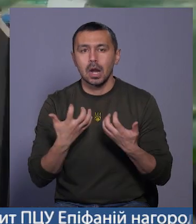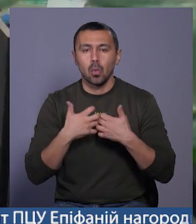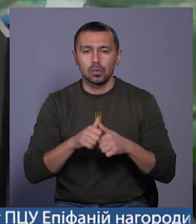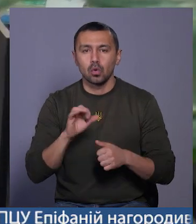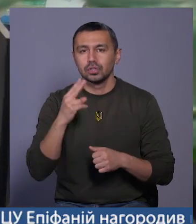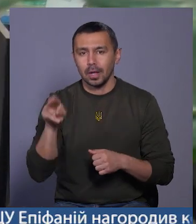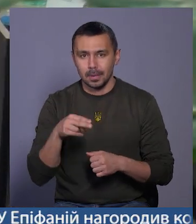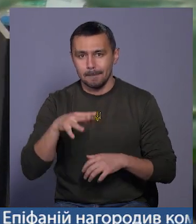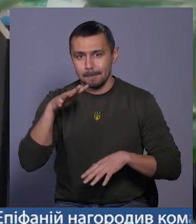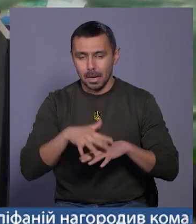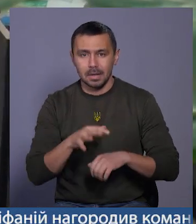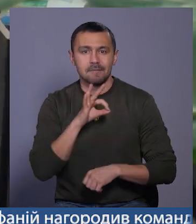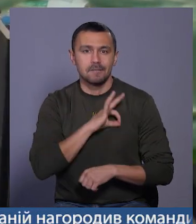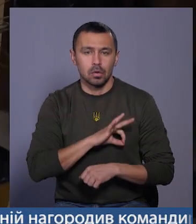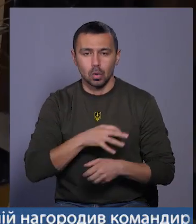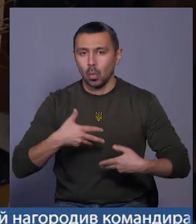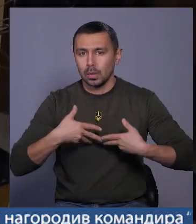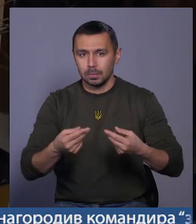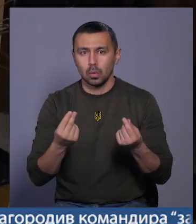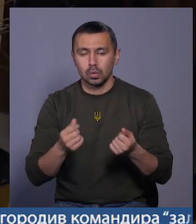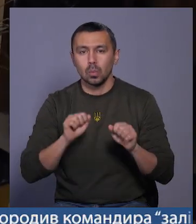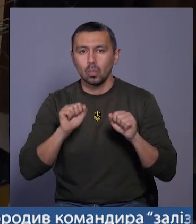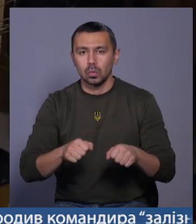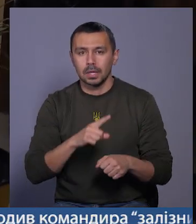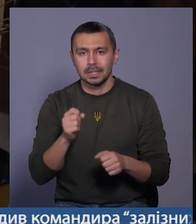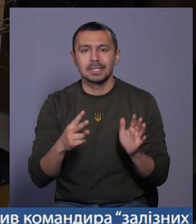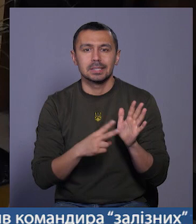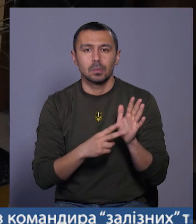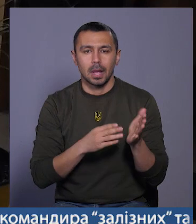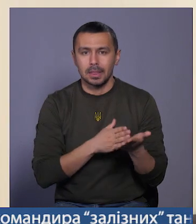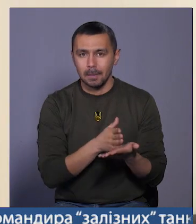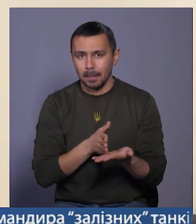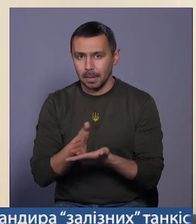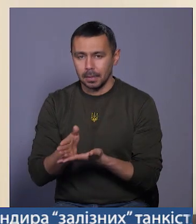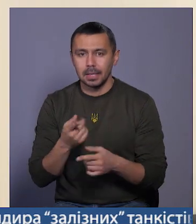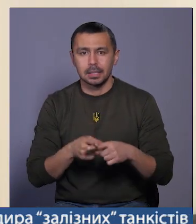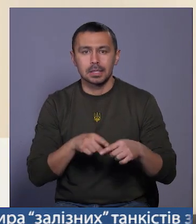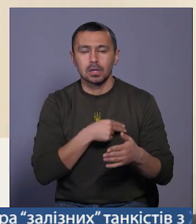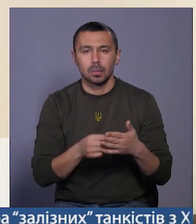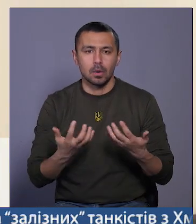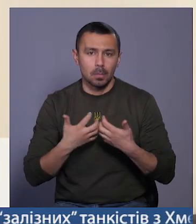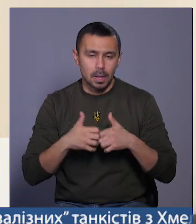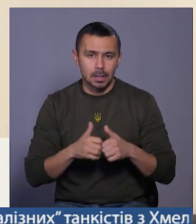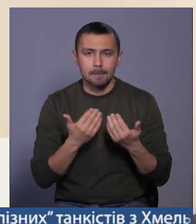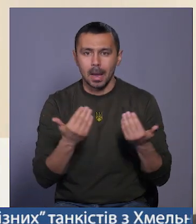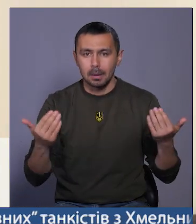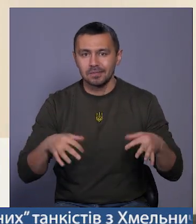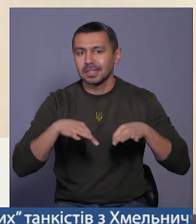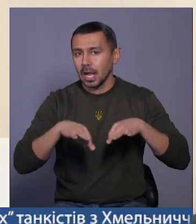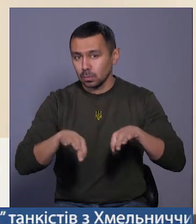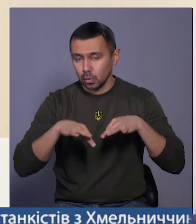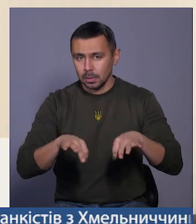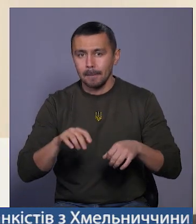Ощадбанку. Використати отримані кошти можна за сімома напрямками. Це закупівля обладнання меблів і транспортних